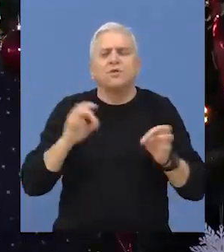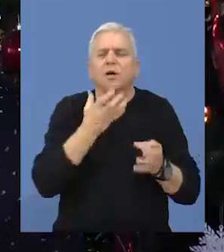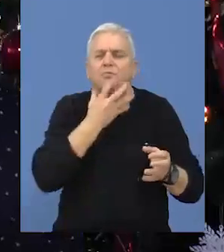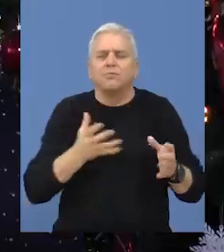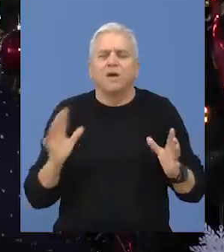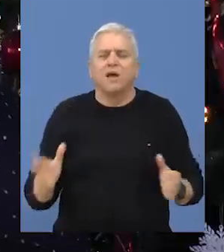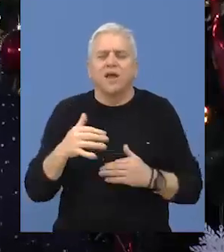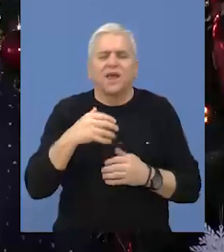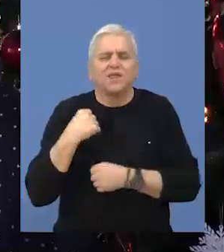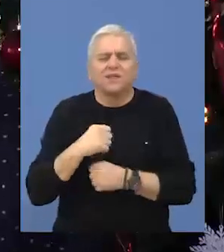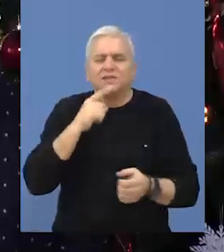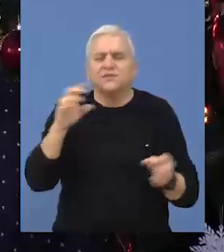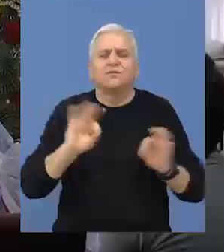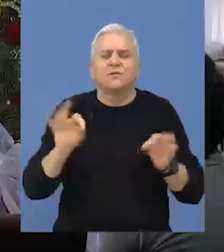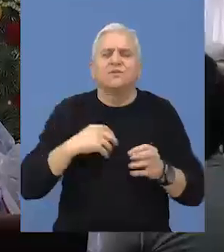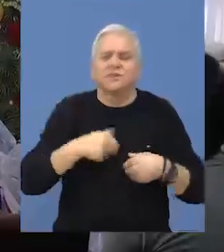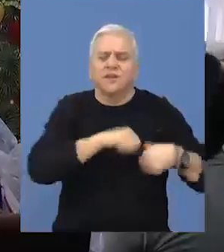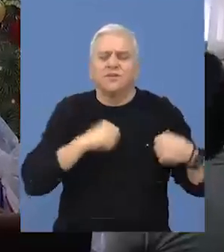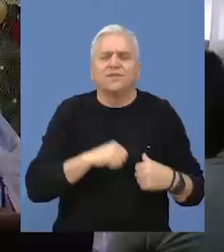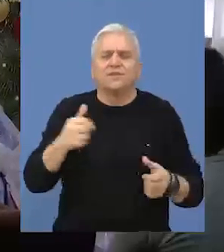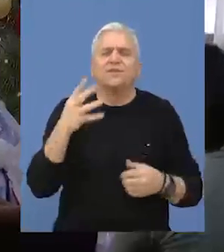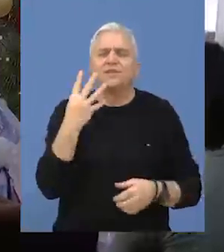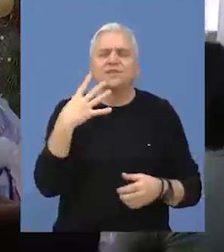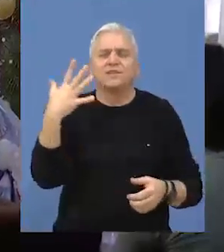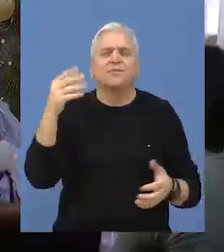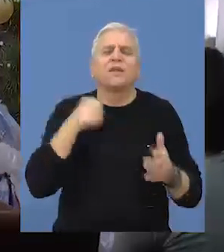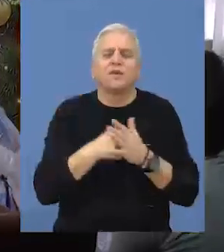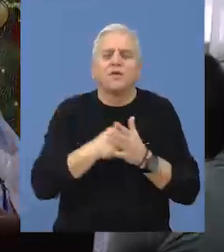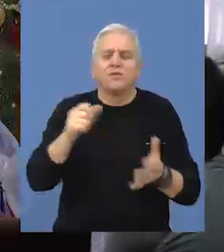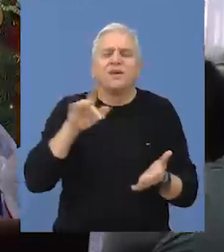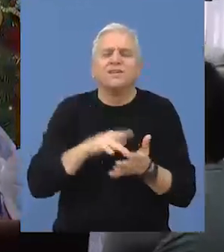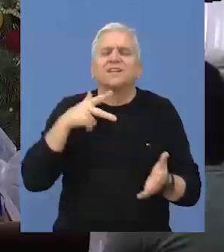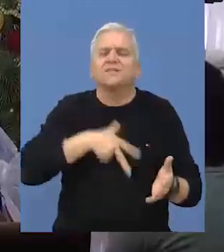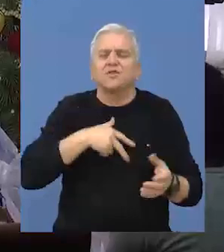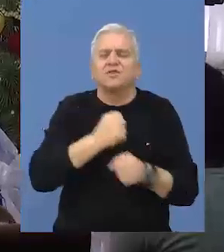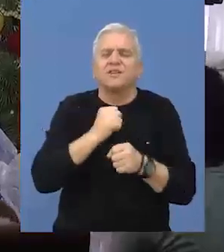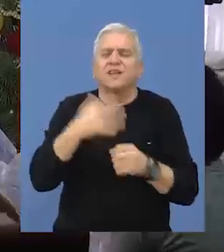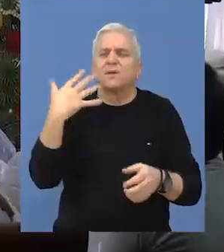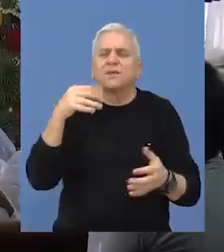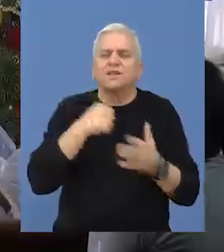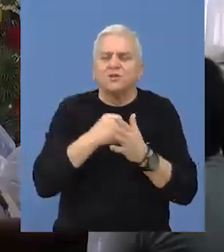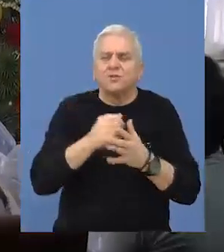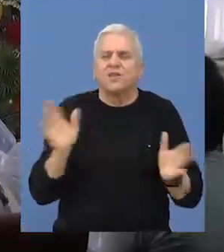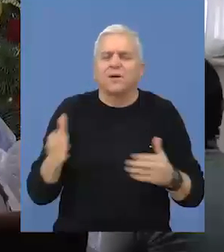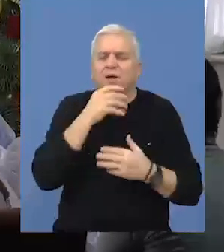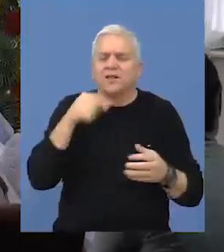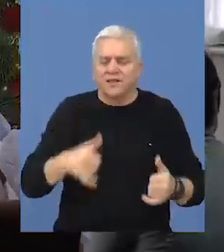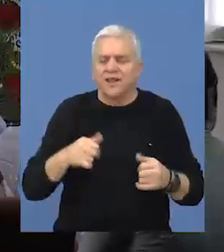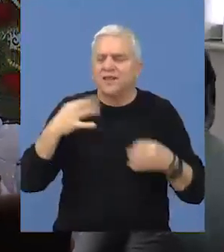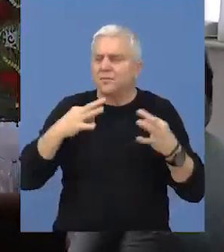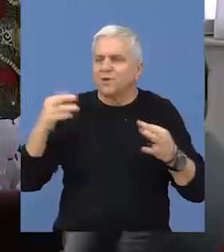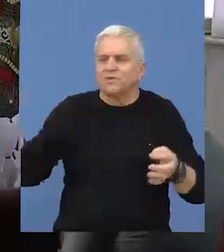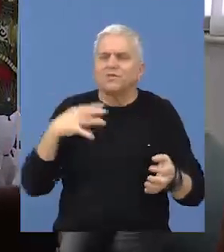novogodišnje paketiće. Donirali smo Bečajskom udruženju Mladih 40 paketića, Centru za socijalni rad 50 paketića i za današnju